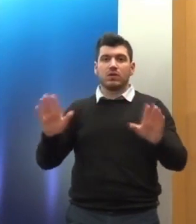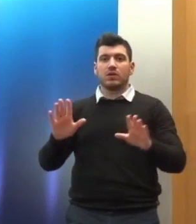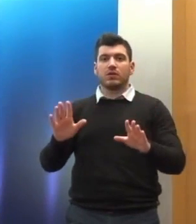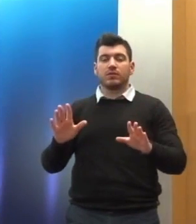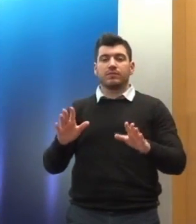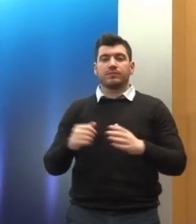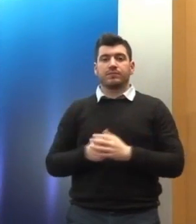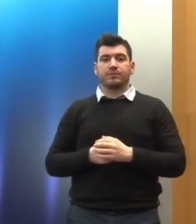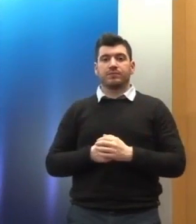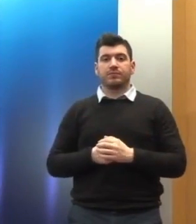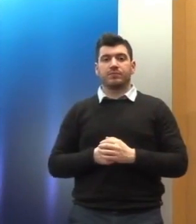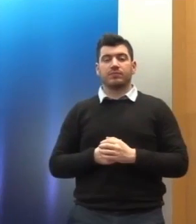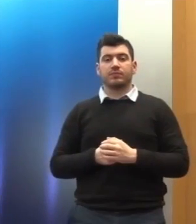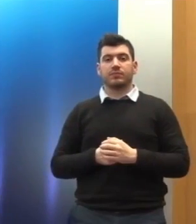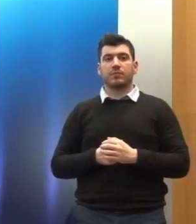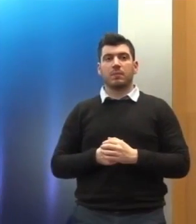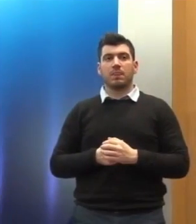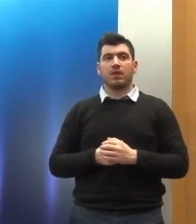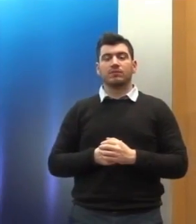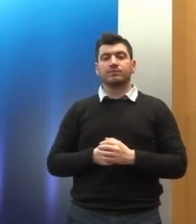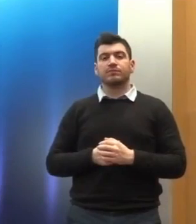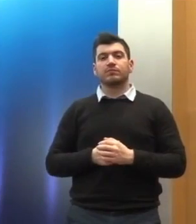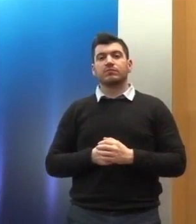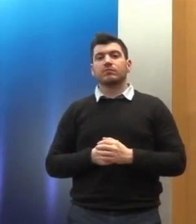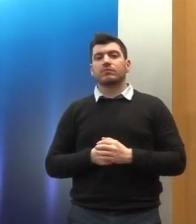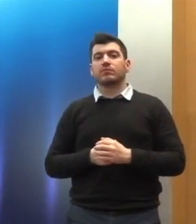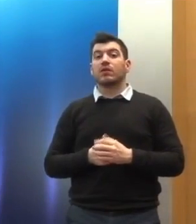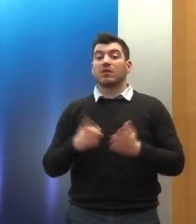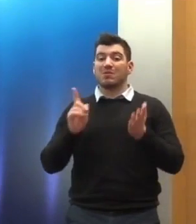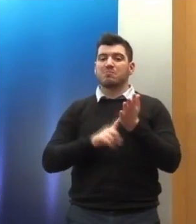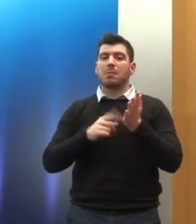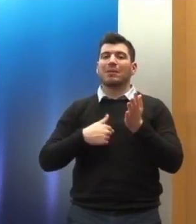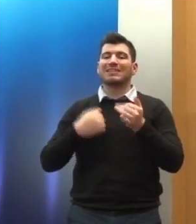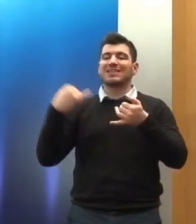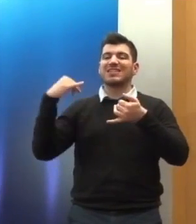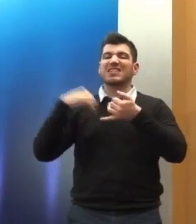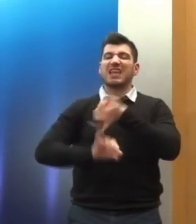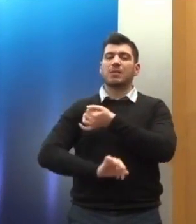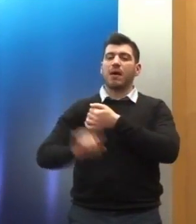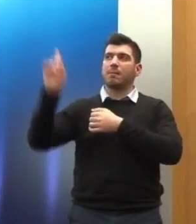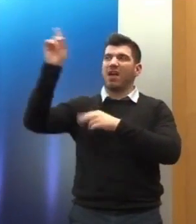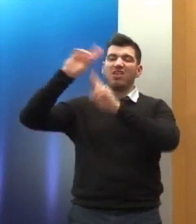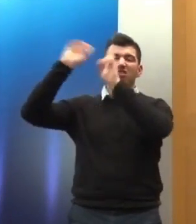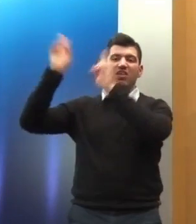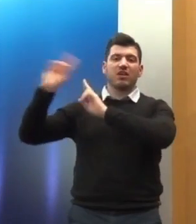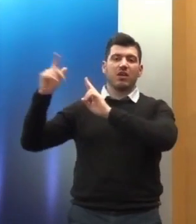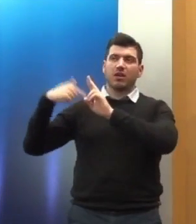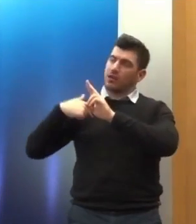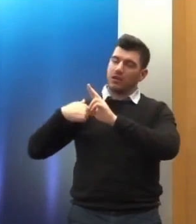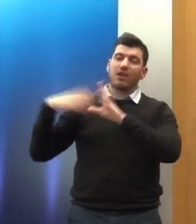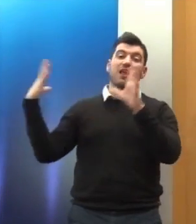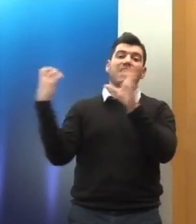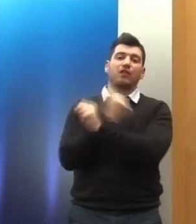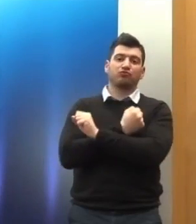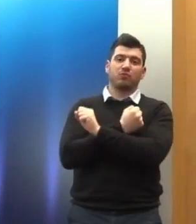μοιάζει να έχει αρχίσει να κερδίζεται με τα διεθνή όργανα δεν το καταφέρουμε τώρα ειδικά με ένα αρνητικό διεθνές περιβάλλον θα γυρίσουμε